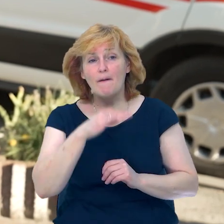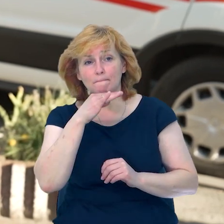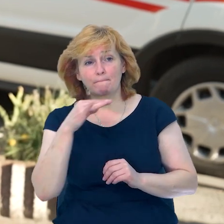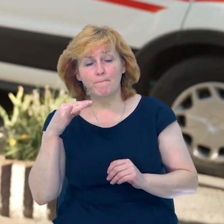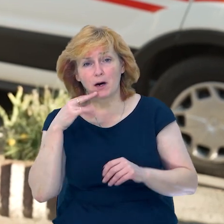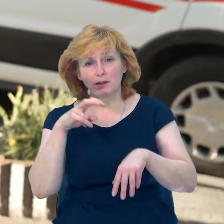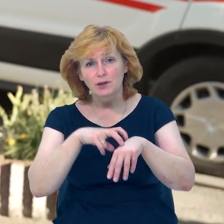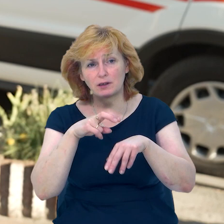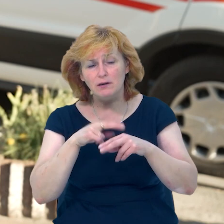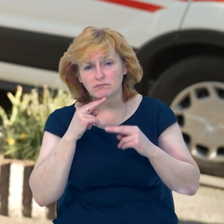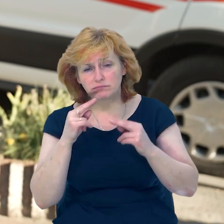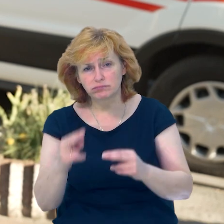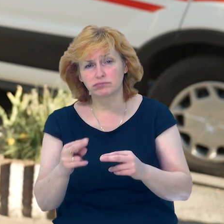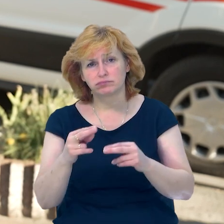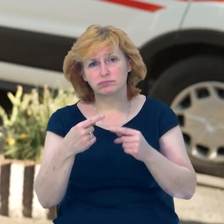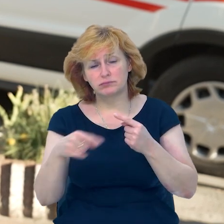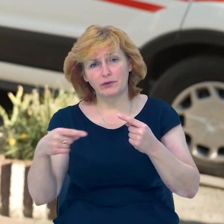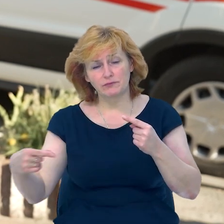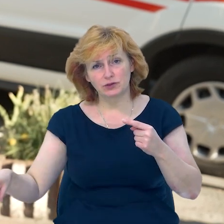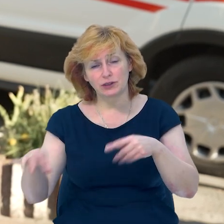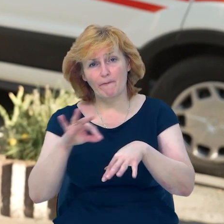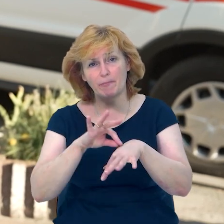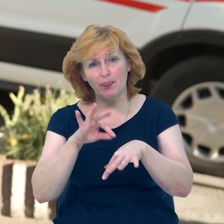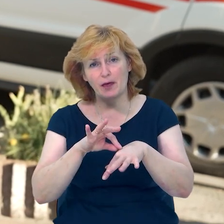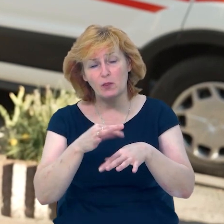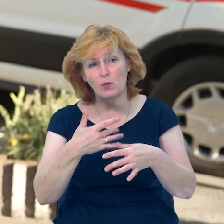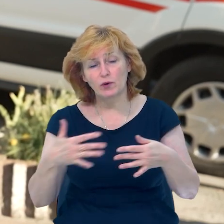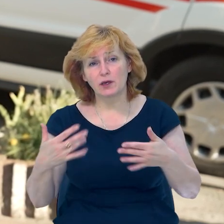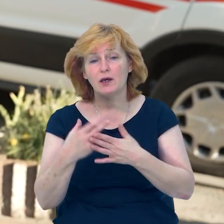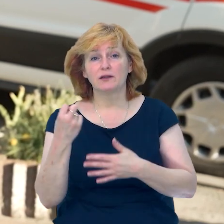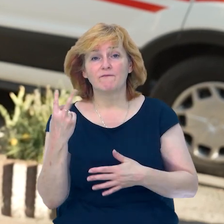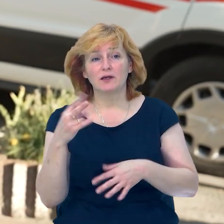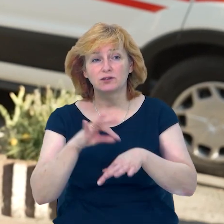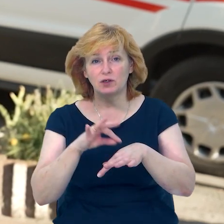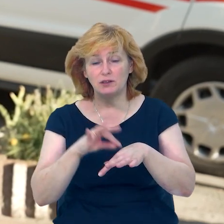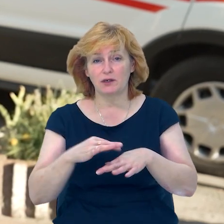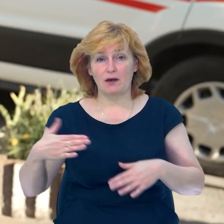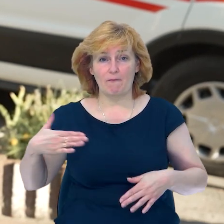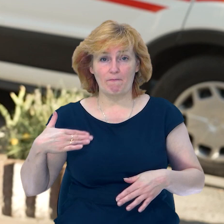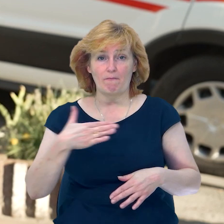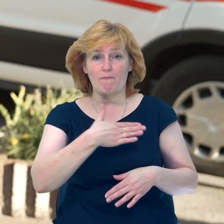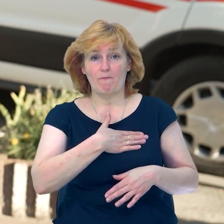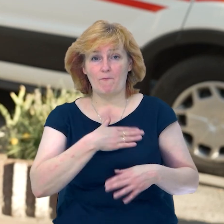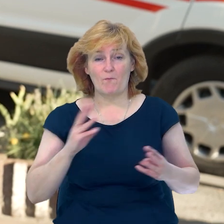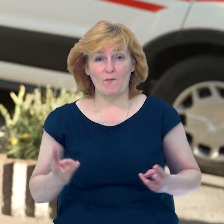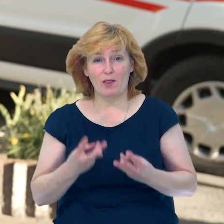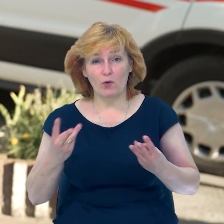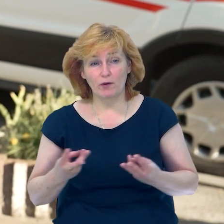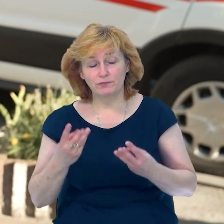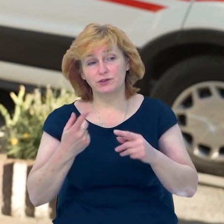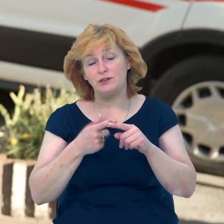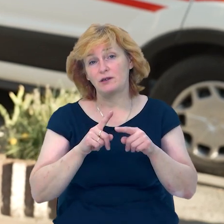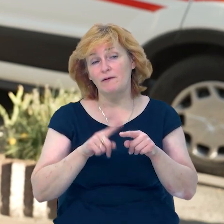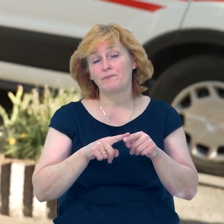приділяють уваги і іншій патології. Виявлено 12 захворювань молочної залози, жінки скеровані до